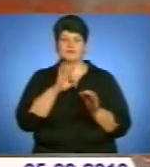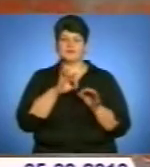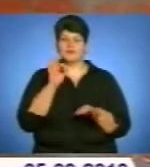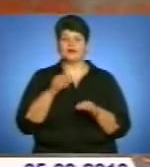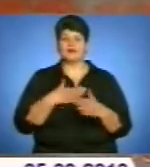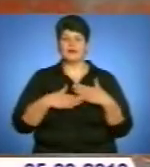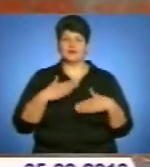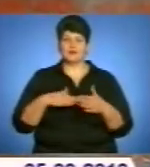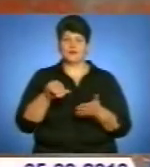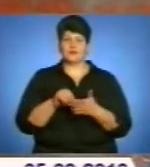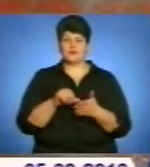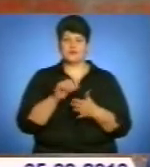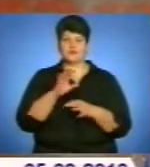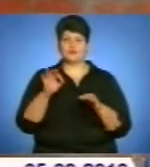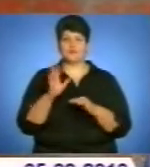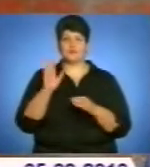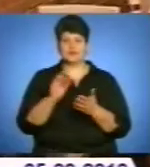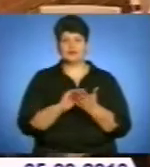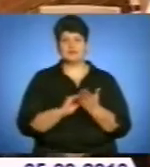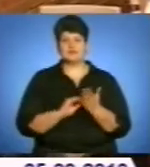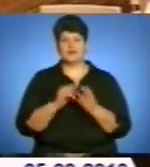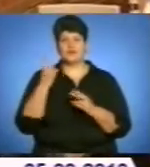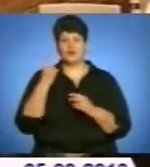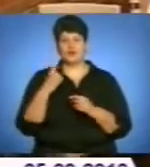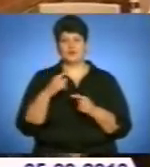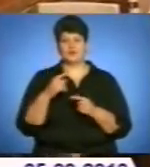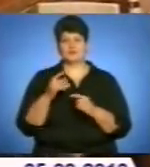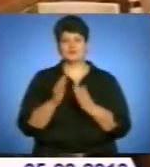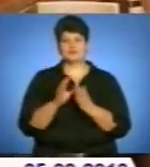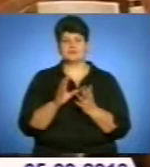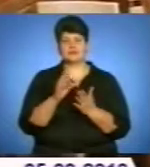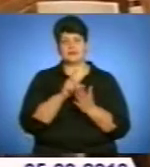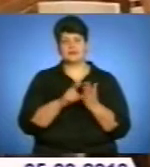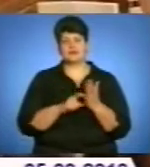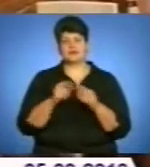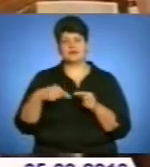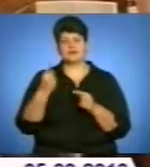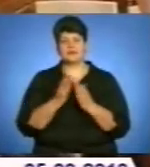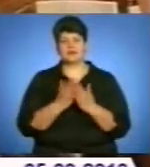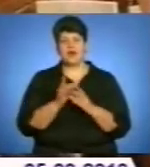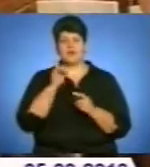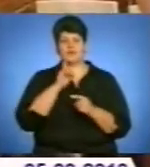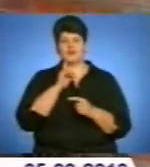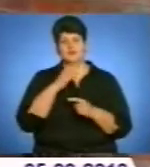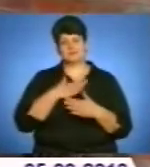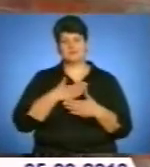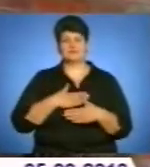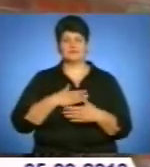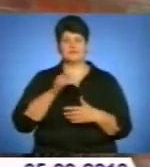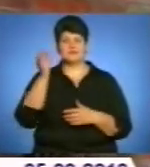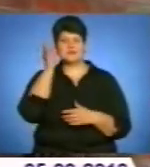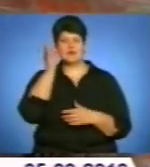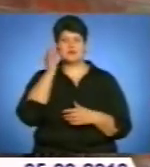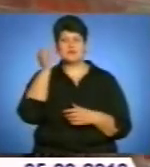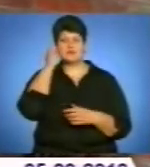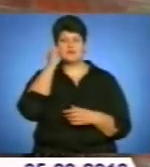Каже, цілком можливо ця пригода буде описана у одному з оповідань наступної книги. А поки що це приємні спогади. Запам'ятався